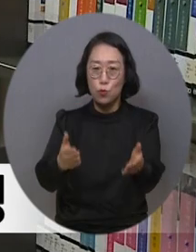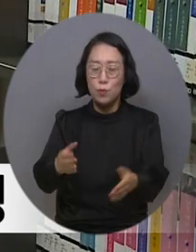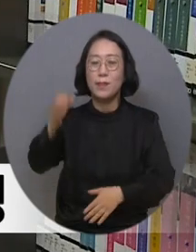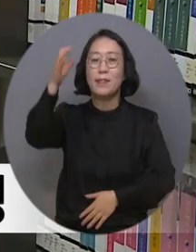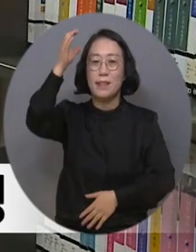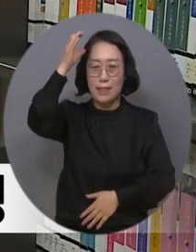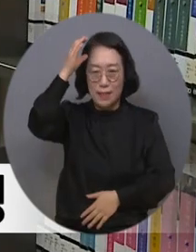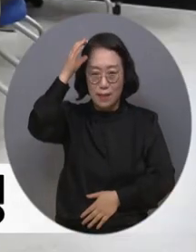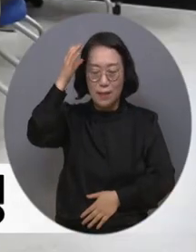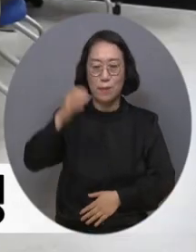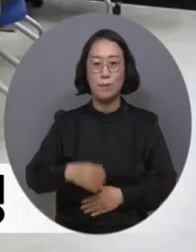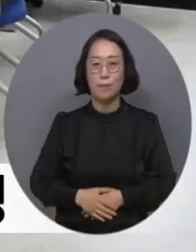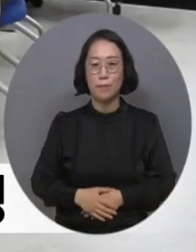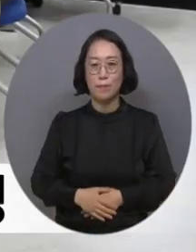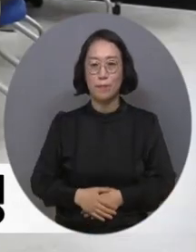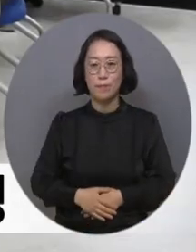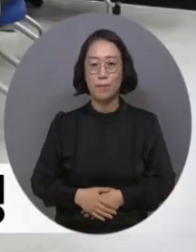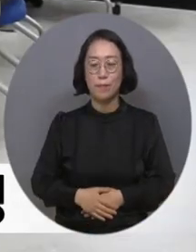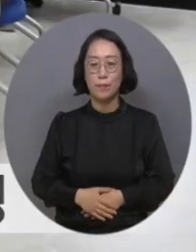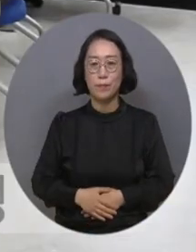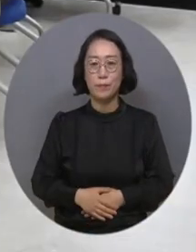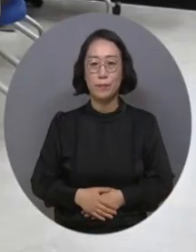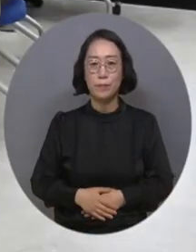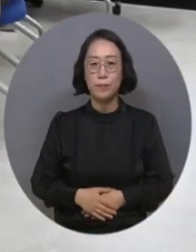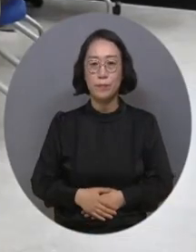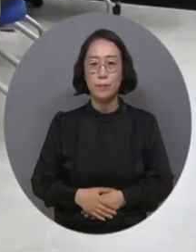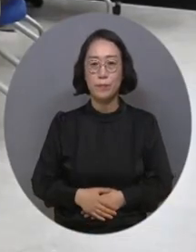밝혔습니다. 독지TV 뉴스 박순용입니다.